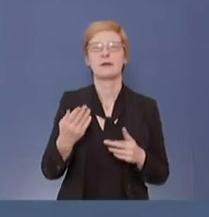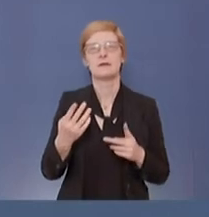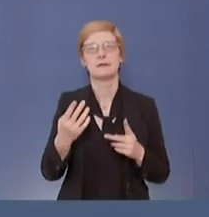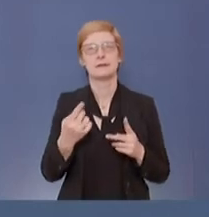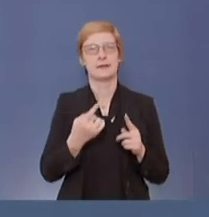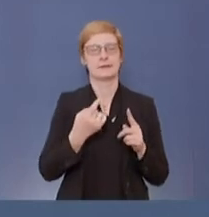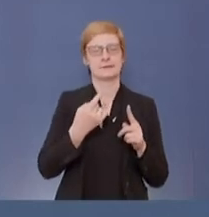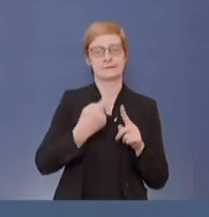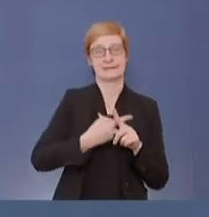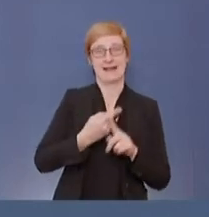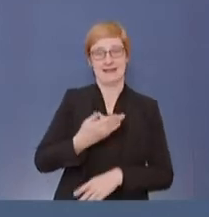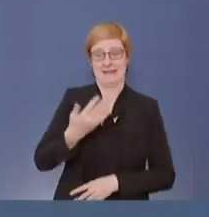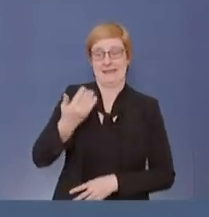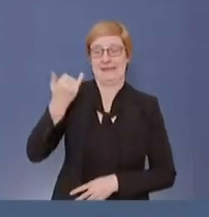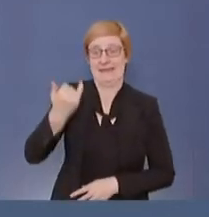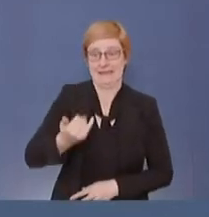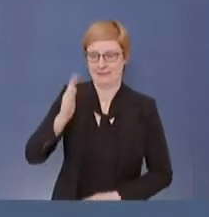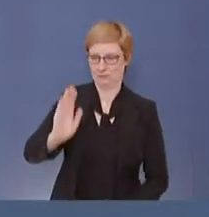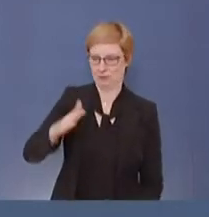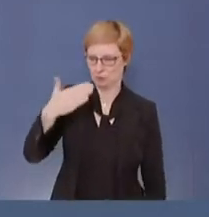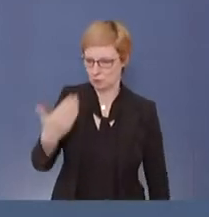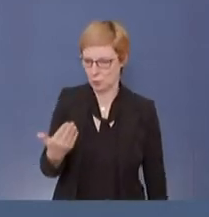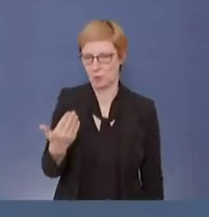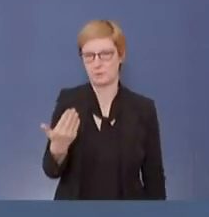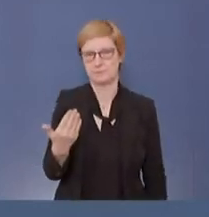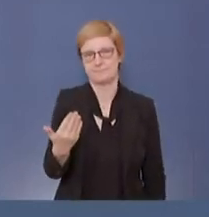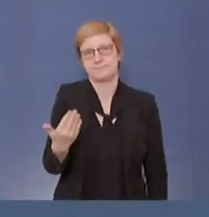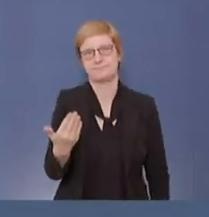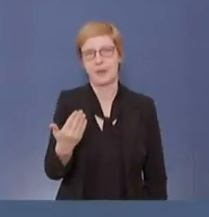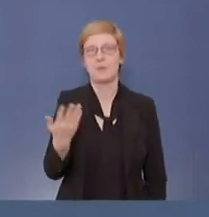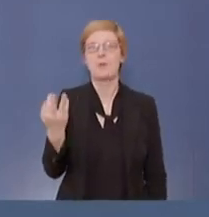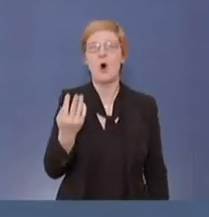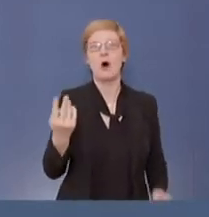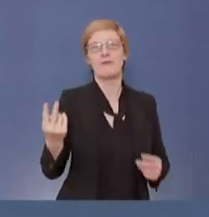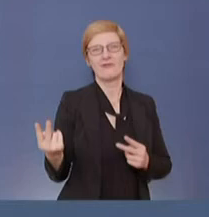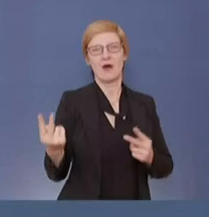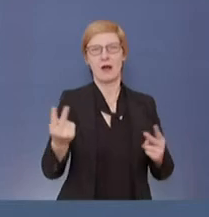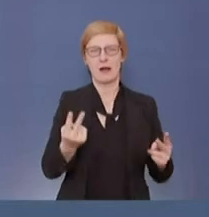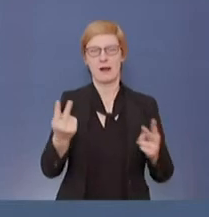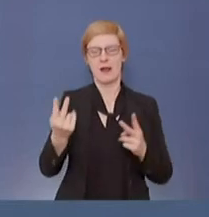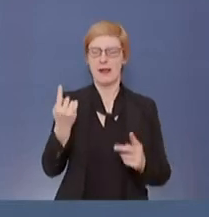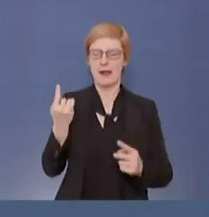Entwicklung. Und die Zahlen konnte man mit einem zugegebenermaßen